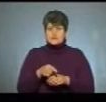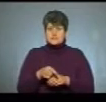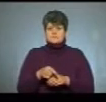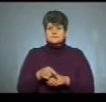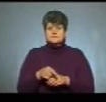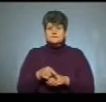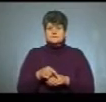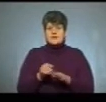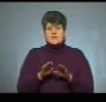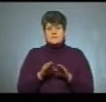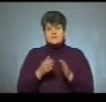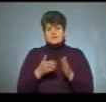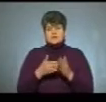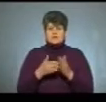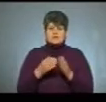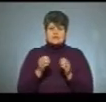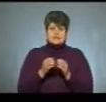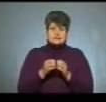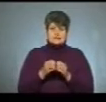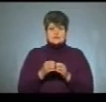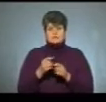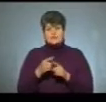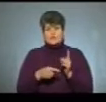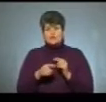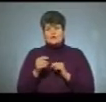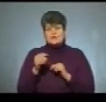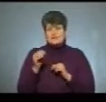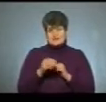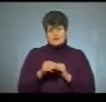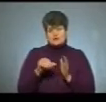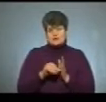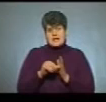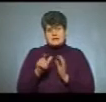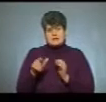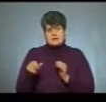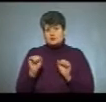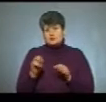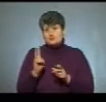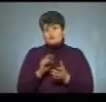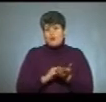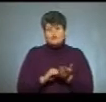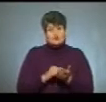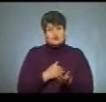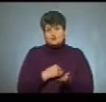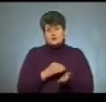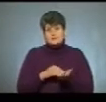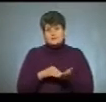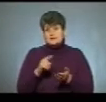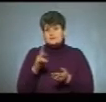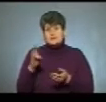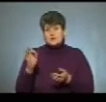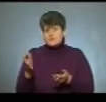на межі 10-10,5 тисяч учасників. Можливо, будуть ті, хто хочуть повторно скласти ЗНО,